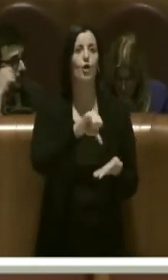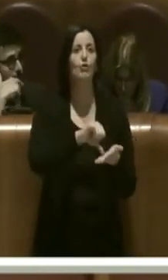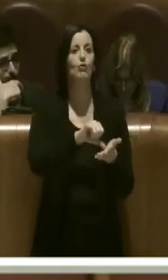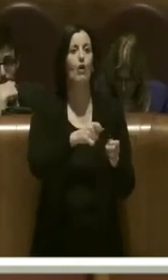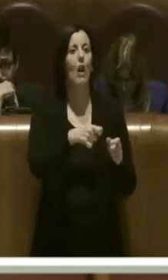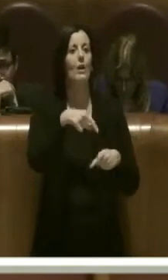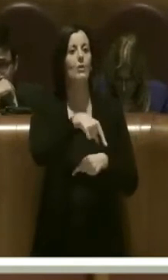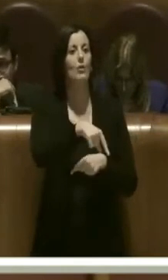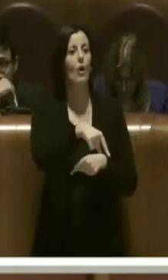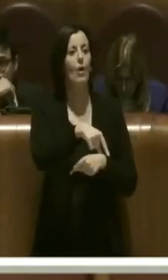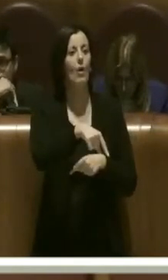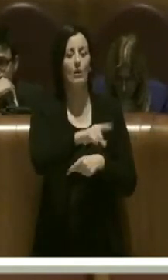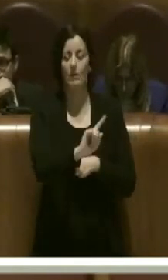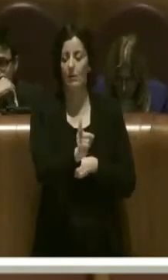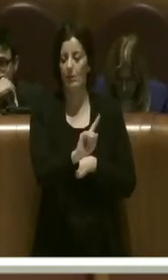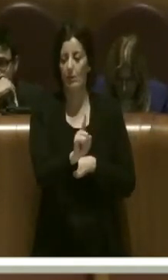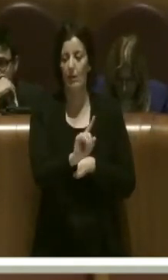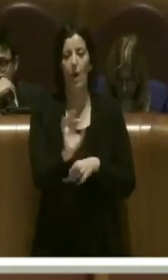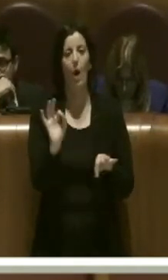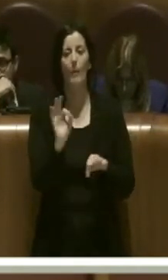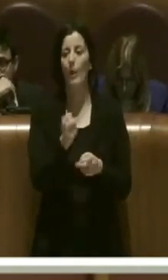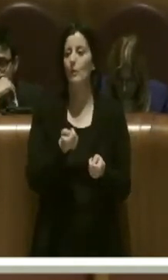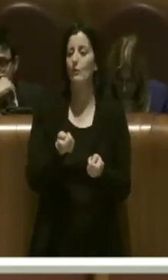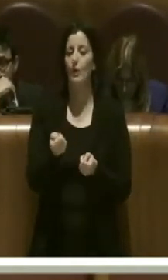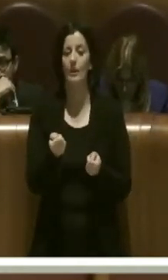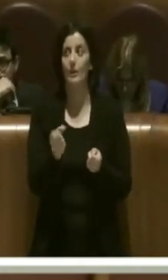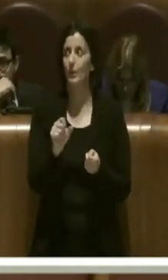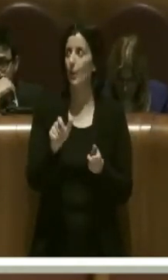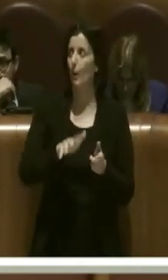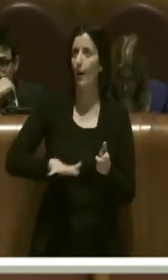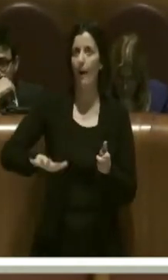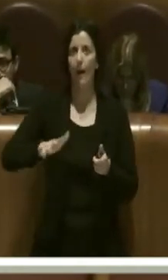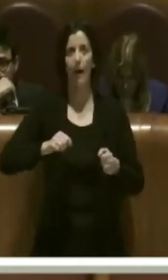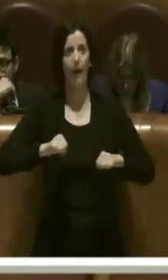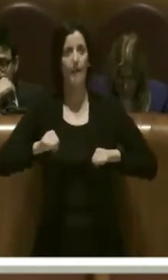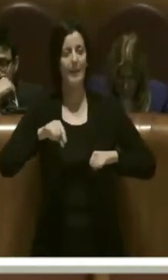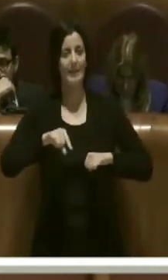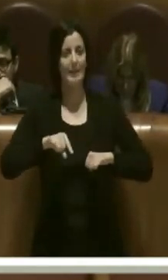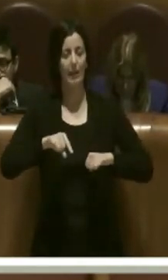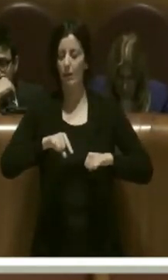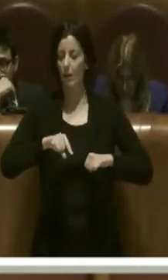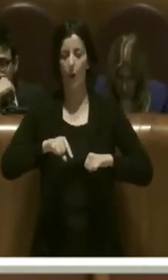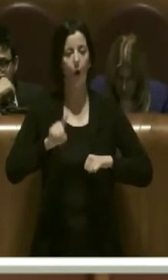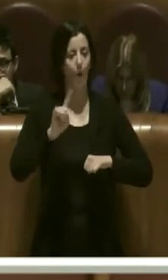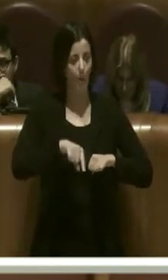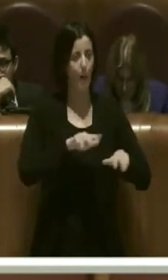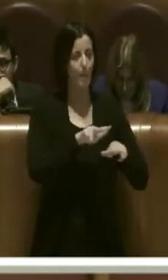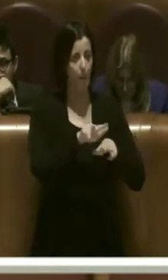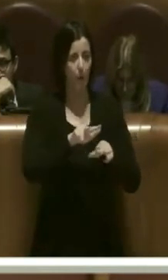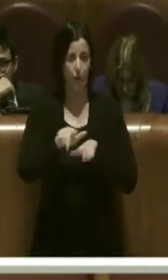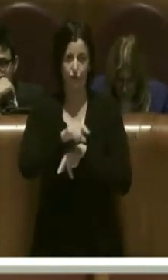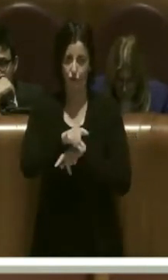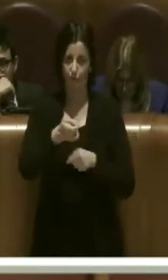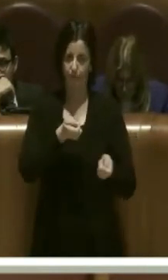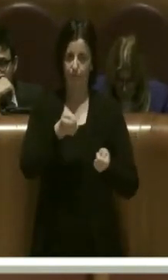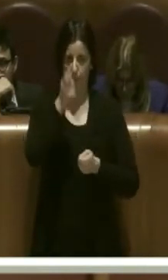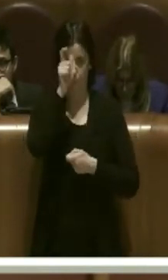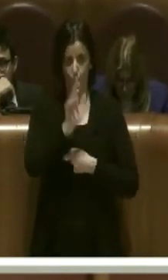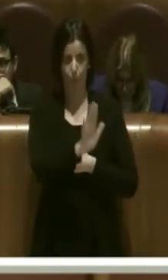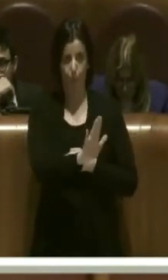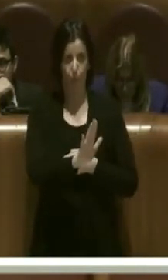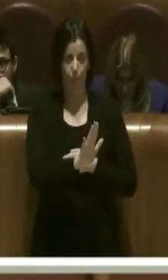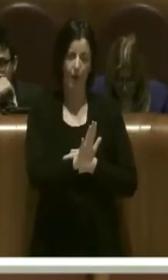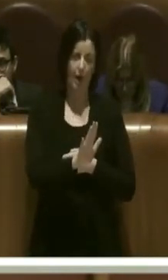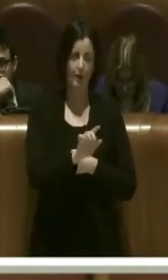o gestita nell'ambito centrale di questa amministrazione, ma gestita anche negli ambiti municipali. Molto spesso è molto più vicina alle